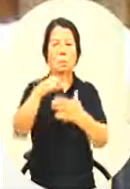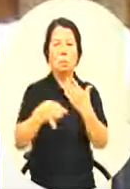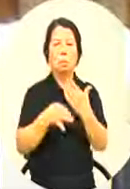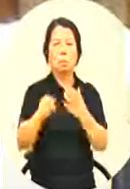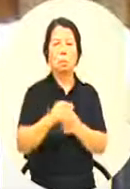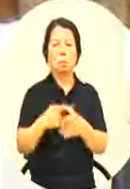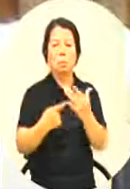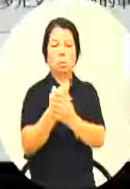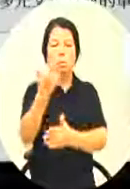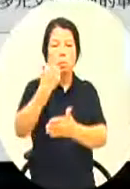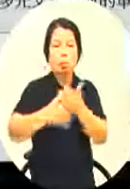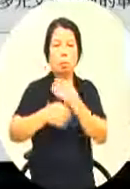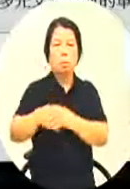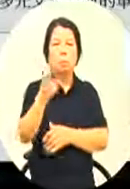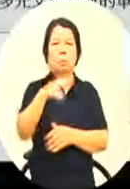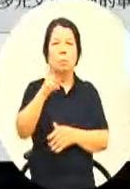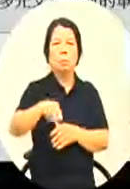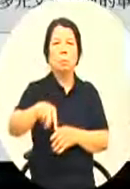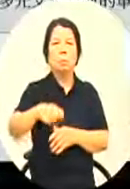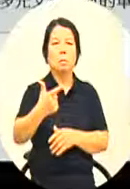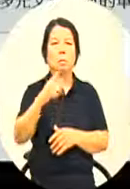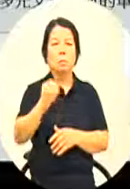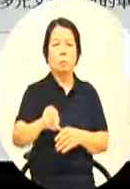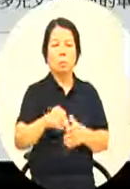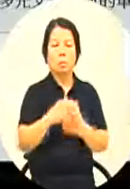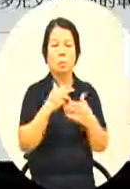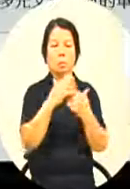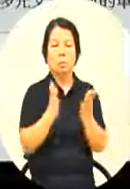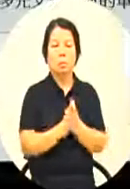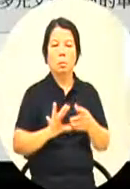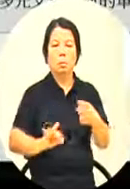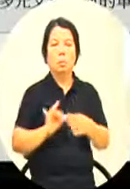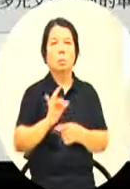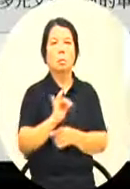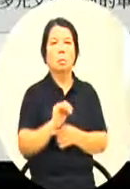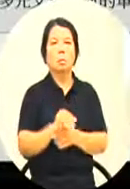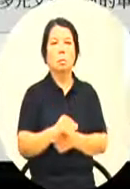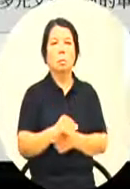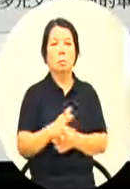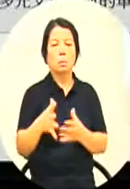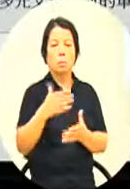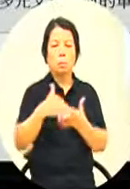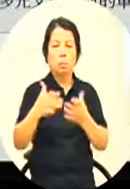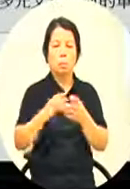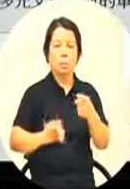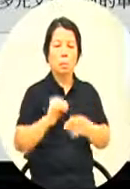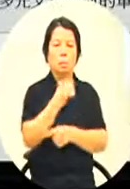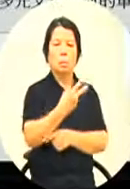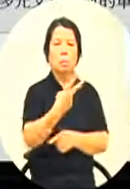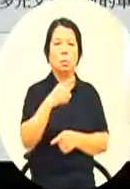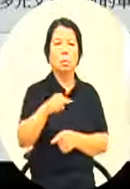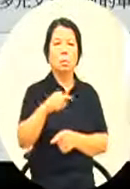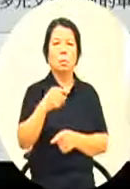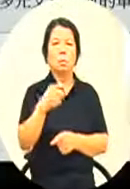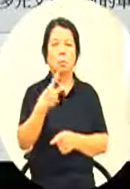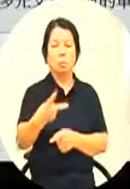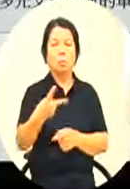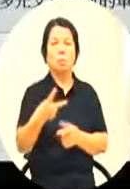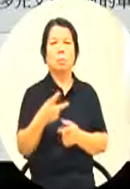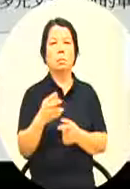只有两千六百八十四万换句话说占了整体的多少百分之二点六四不到三趴